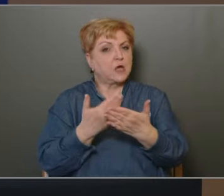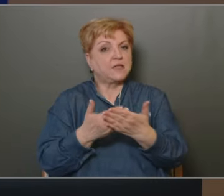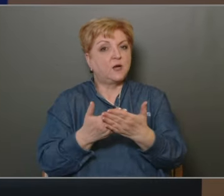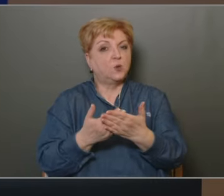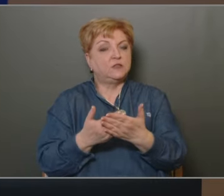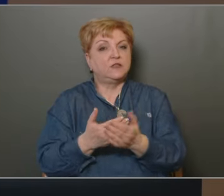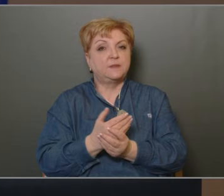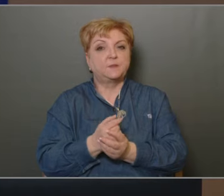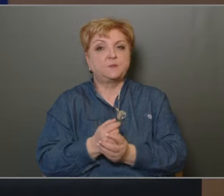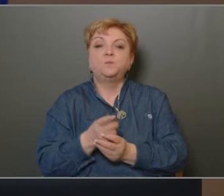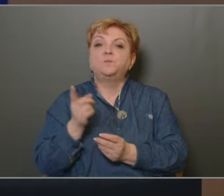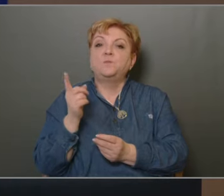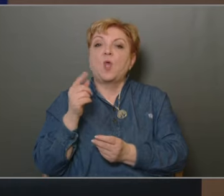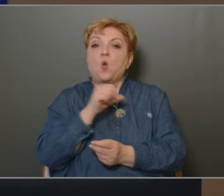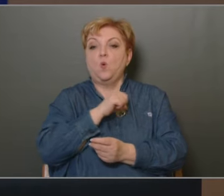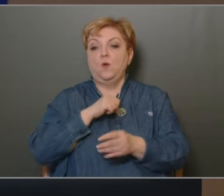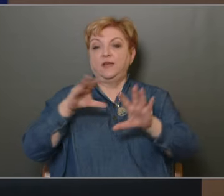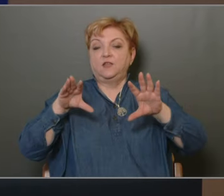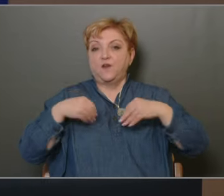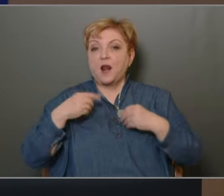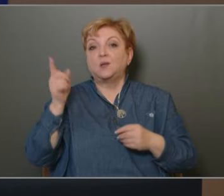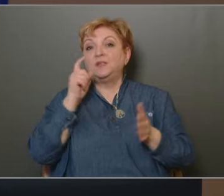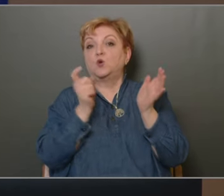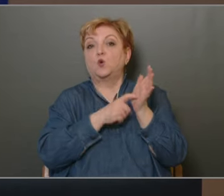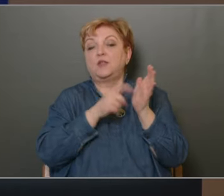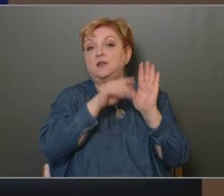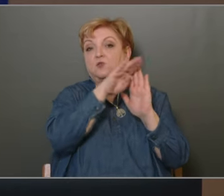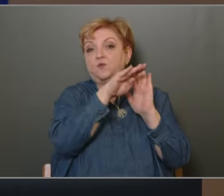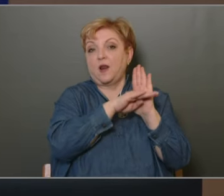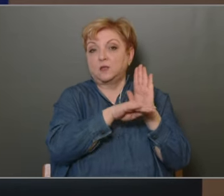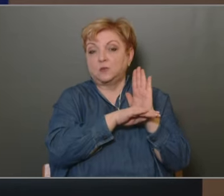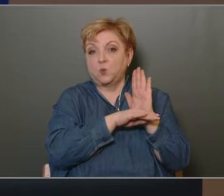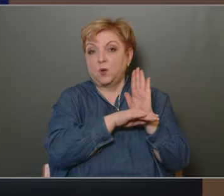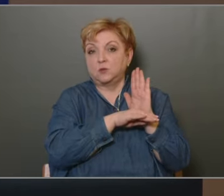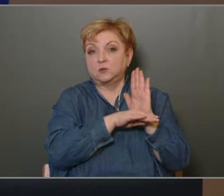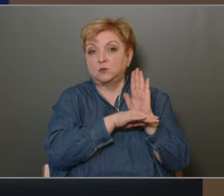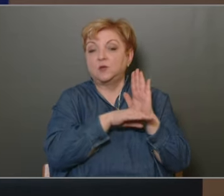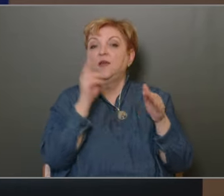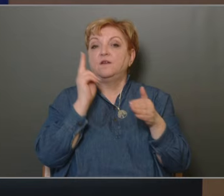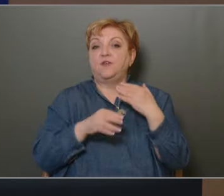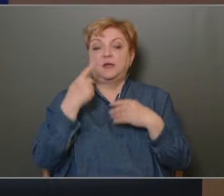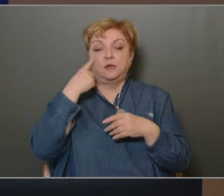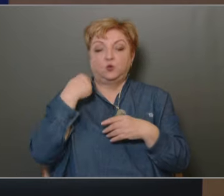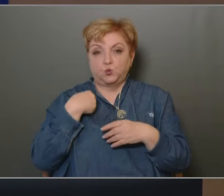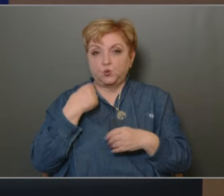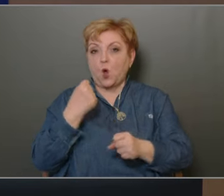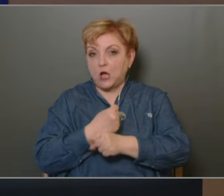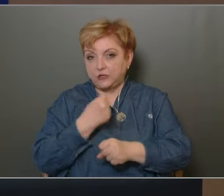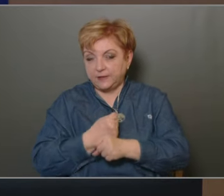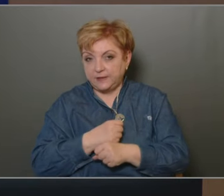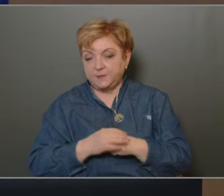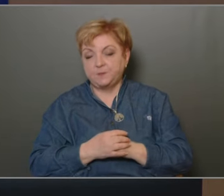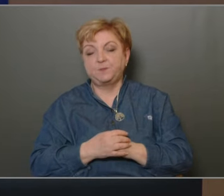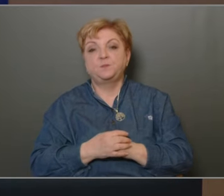Önként vállalt, mint a kötelező feladatokat végre tudtuk hajtani.